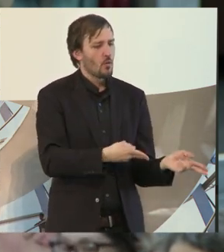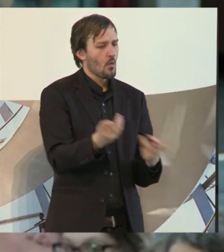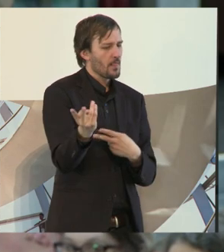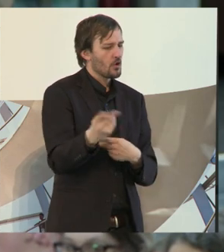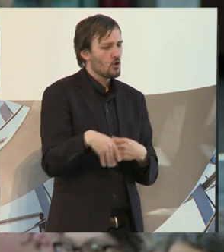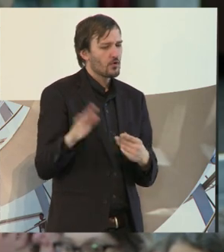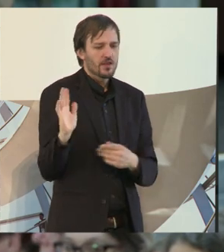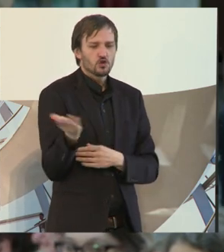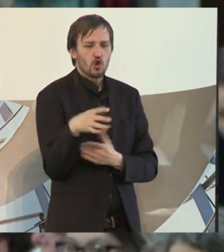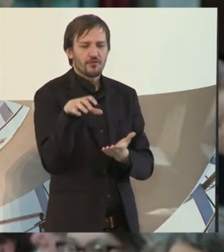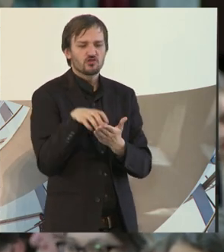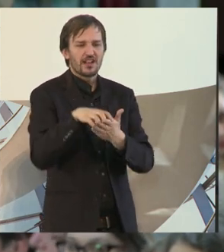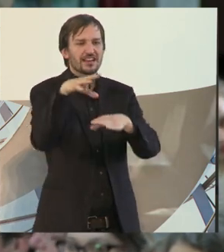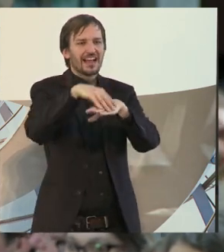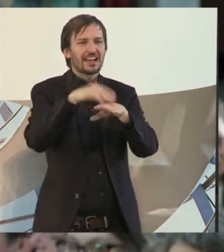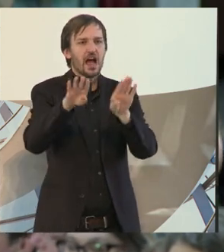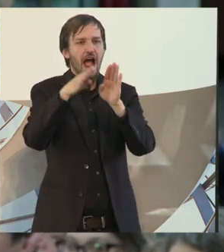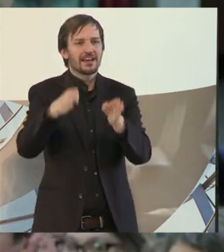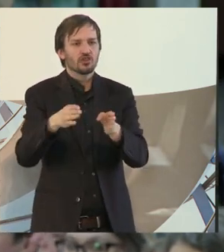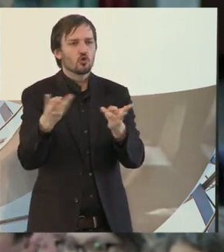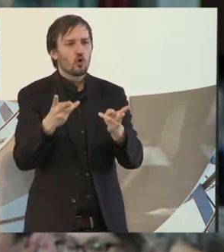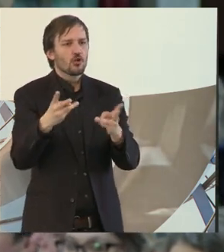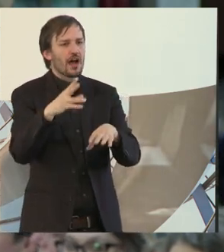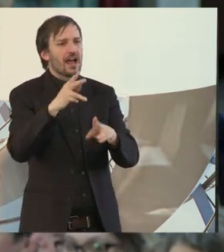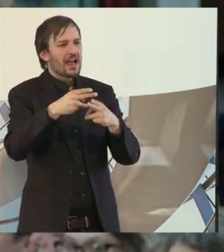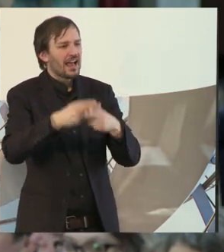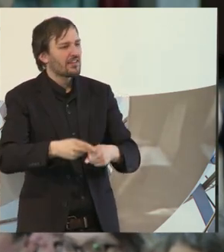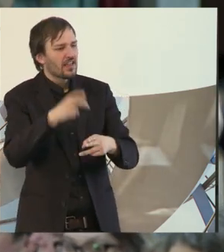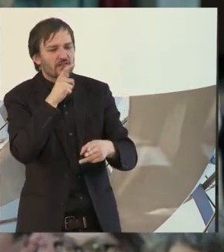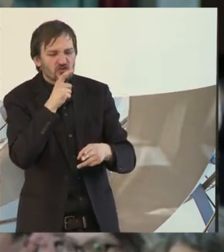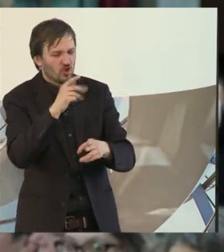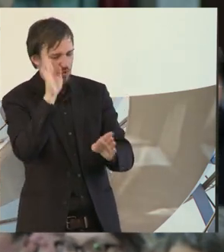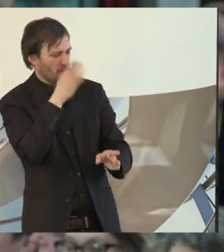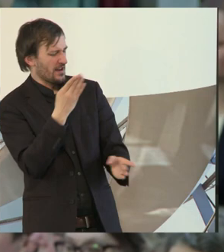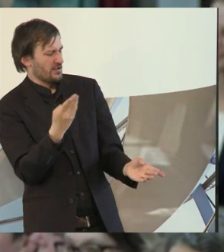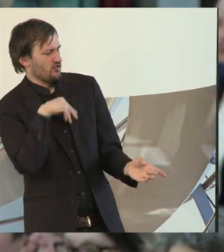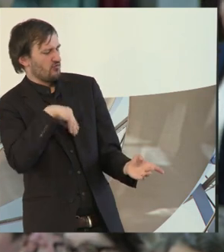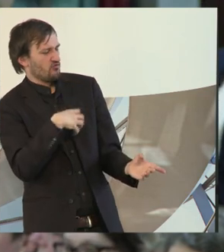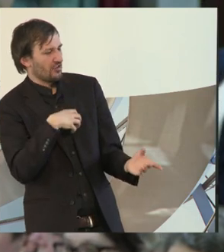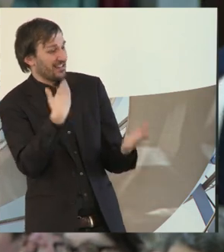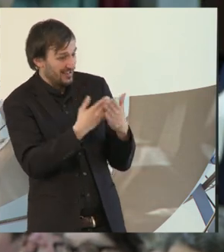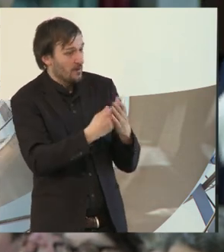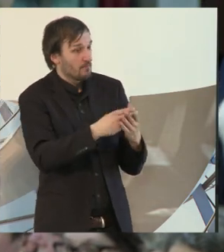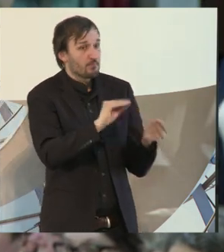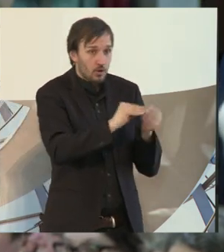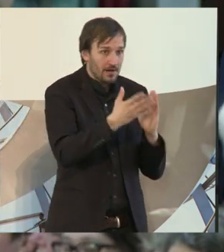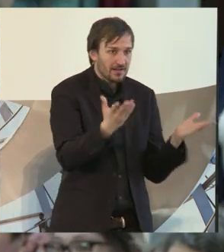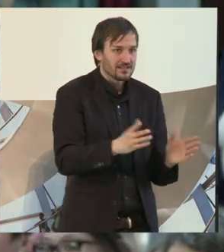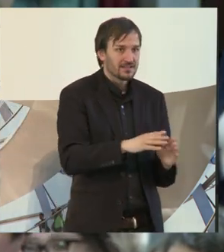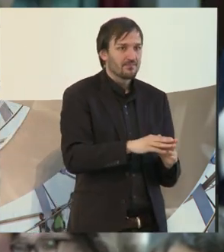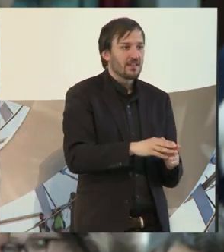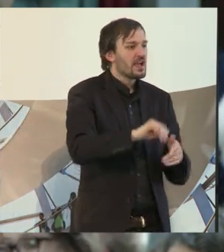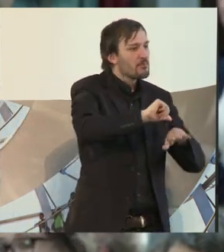den Rehaeinrichtungen und den Rentenversicherungen kennt niemand. Also langer Rede, kurzer Sinn. Es gibt in Berlin ein breites